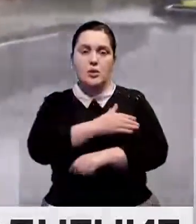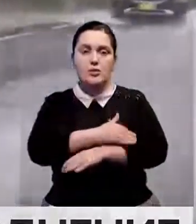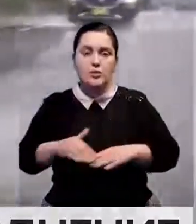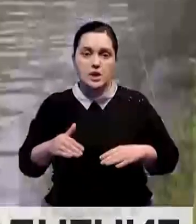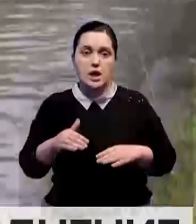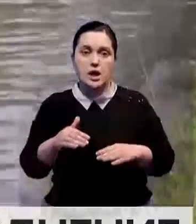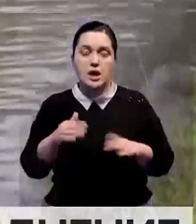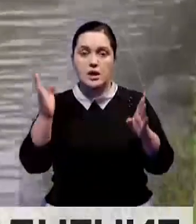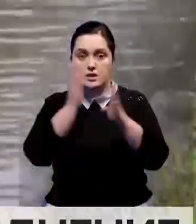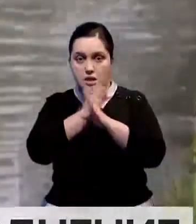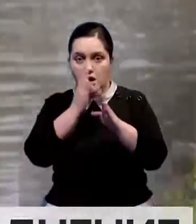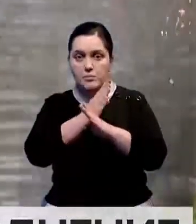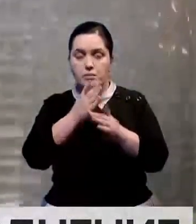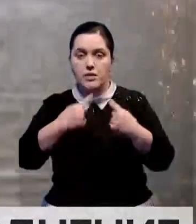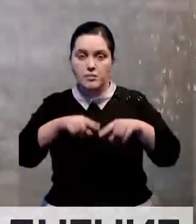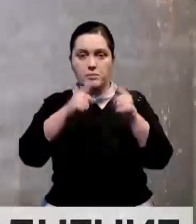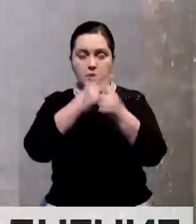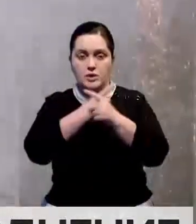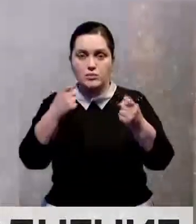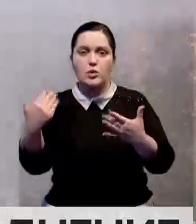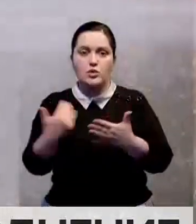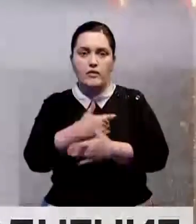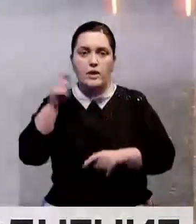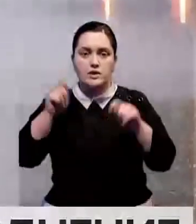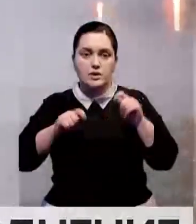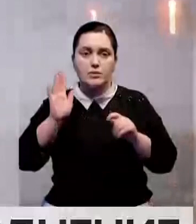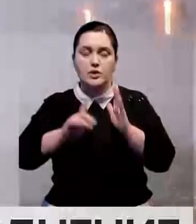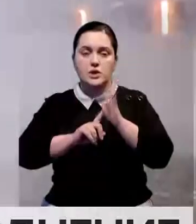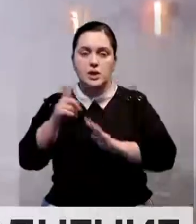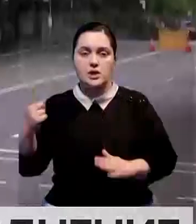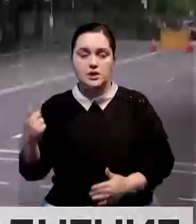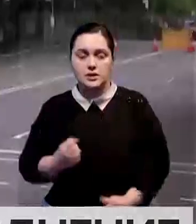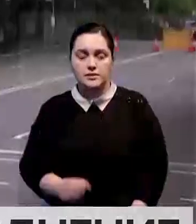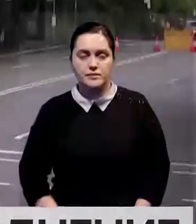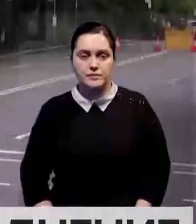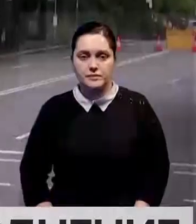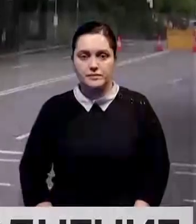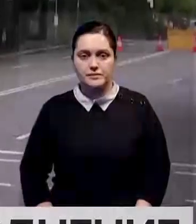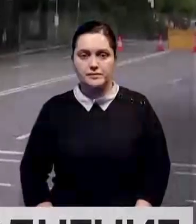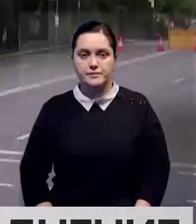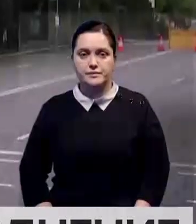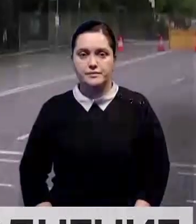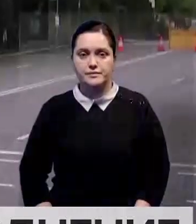дворов и улиц. Между тем, синоптики предупреждают о новых осадках в городе в начале следующей недели.